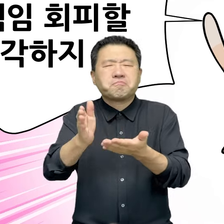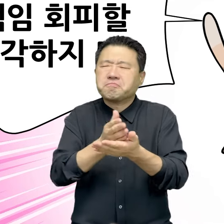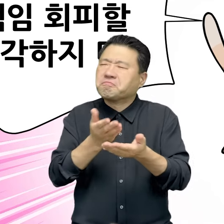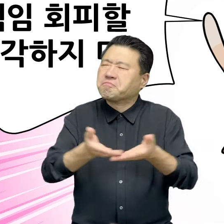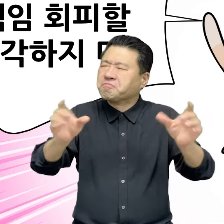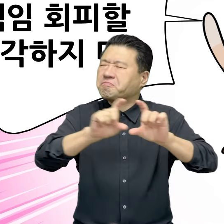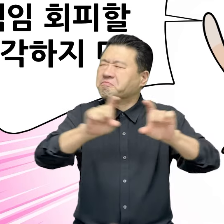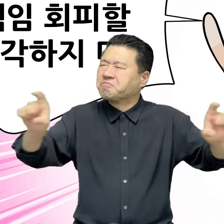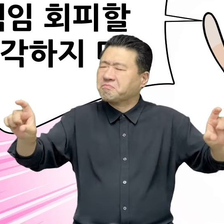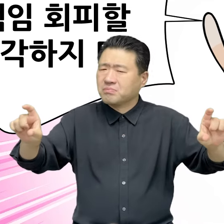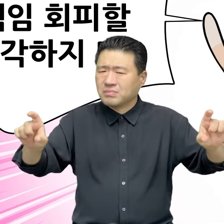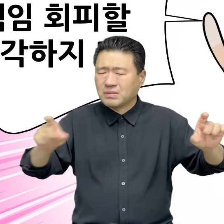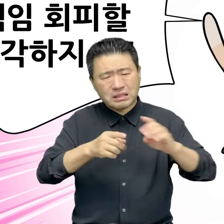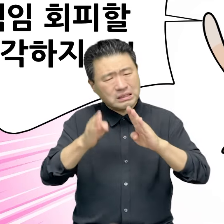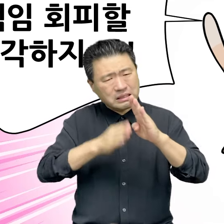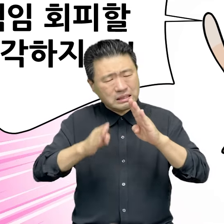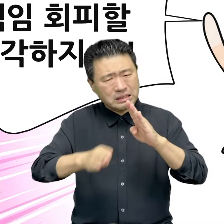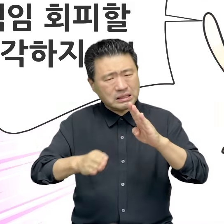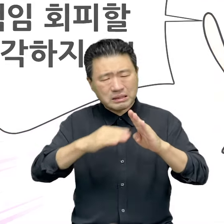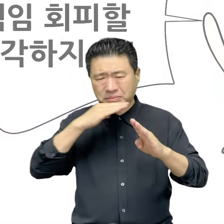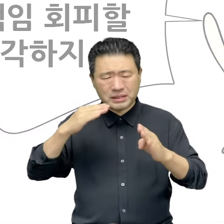나눈다면 공정하지 않습니다.